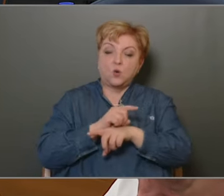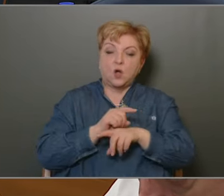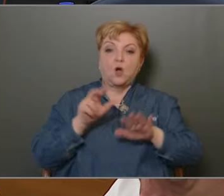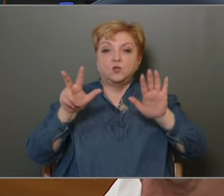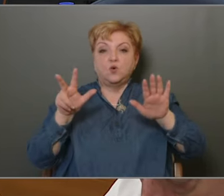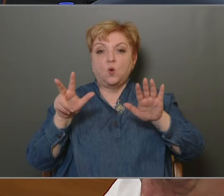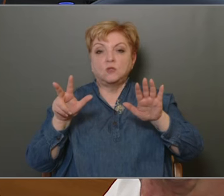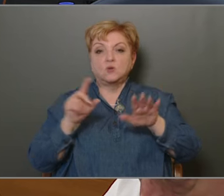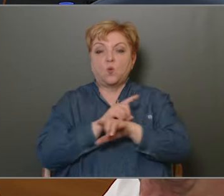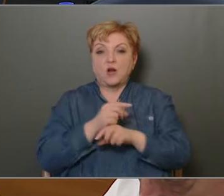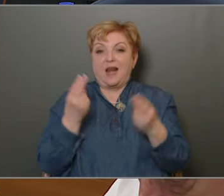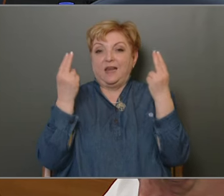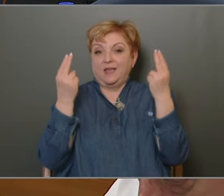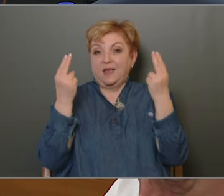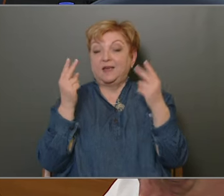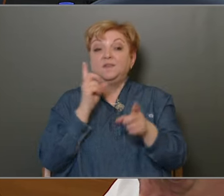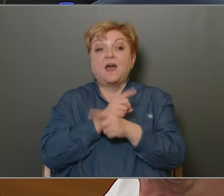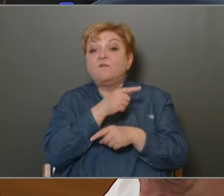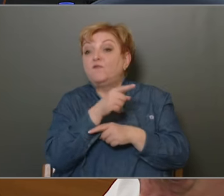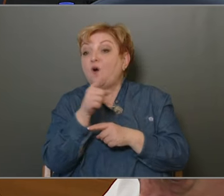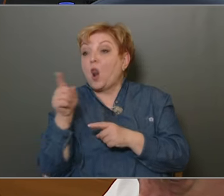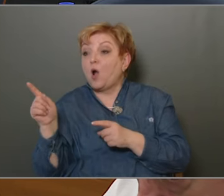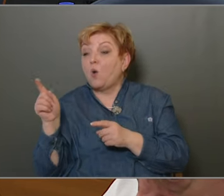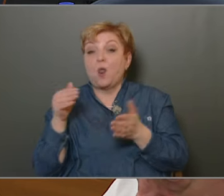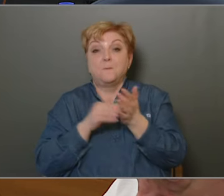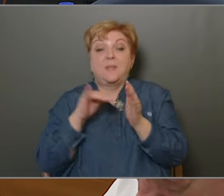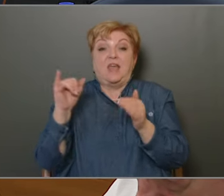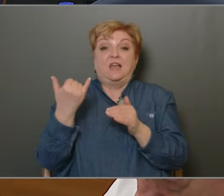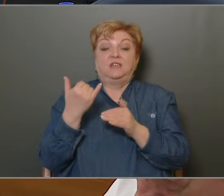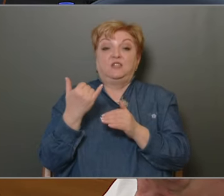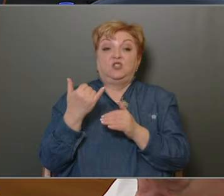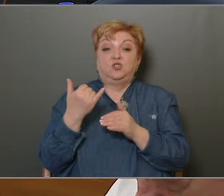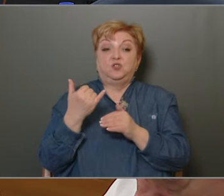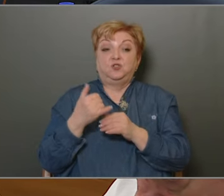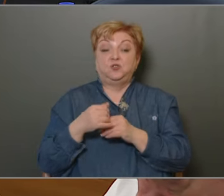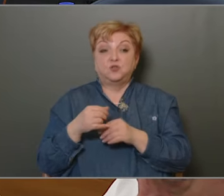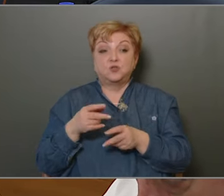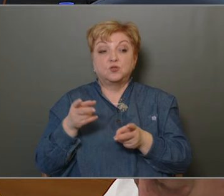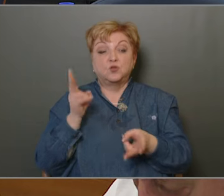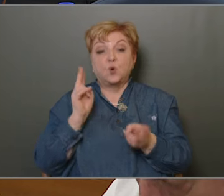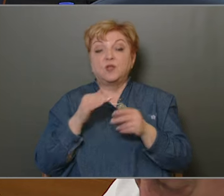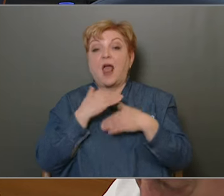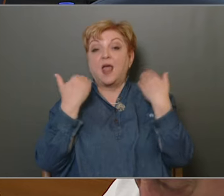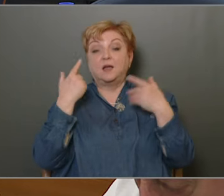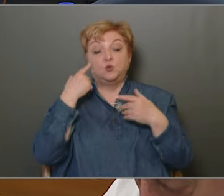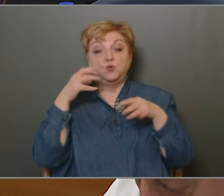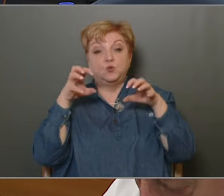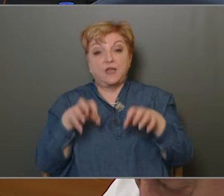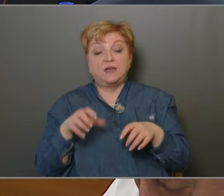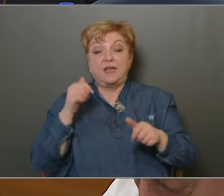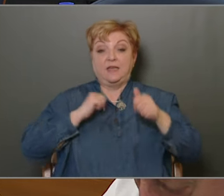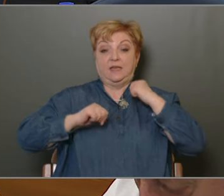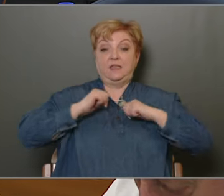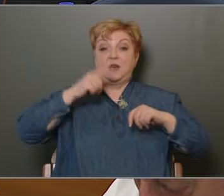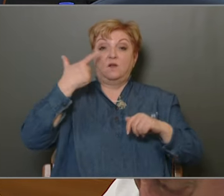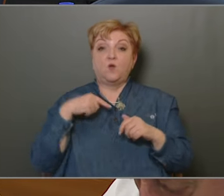lényegét, de valahol, mégiscsak, hogy ennek eleget tudjunk tenni, kénytelenek